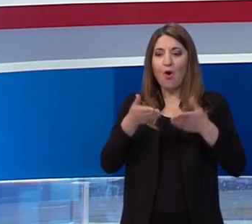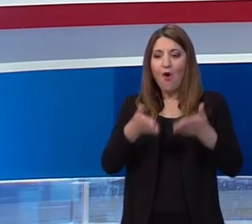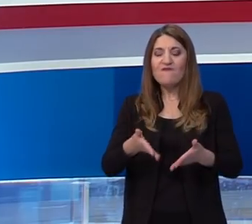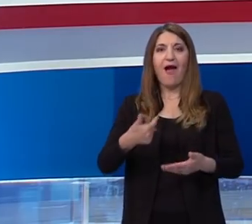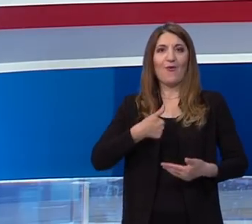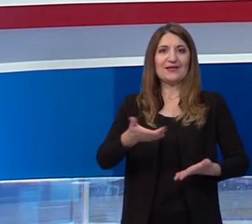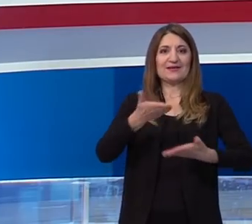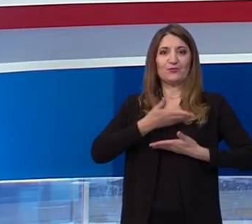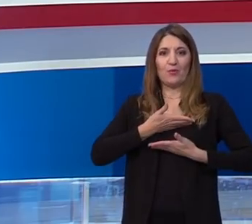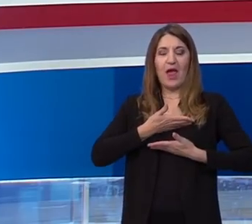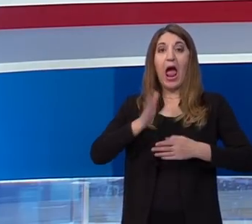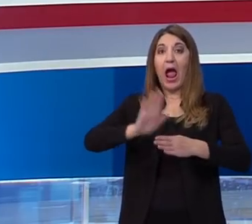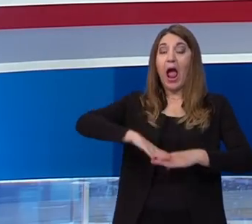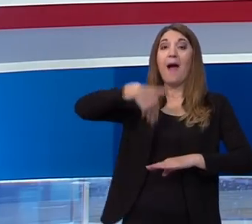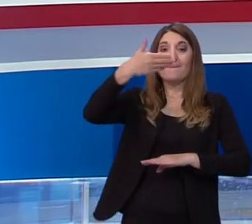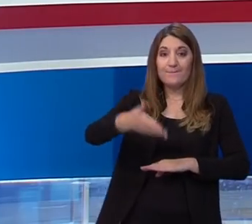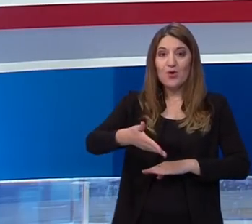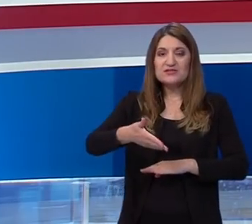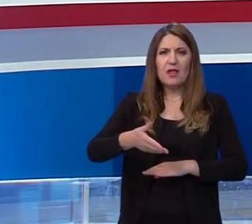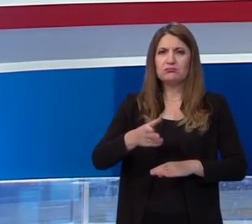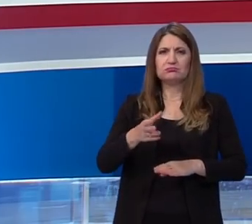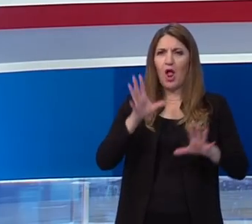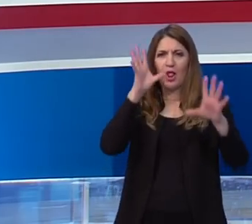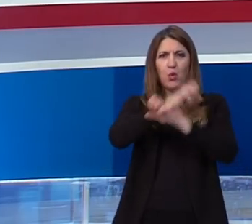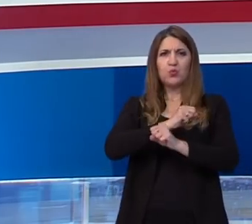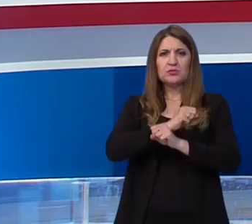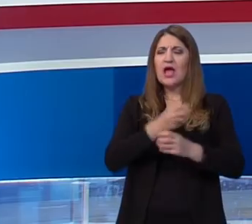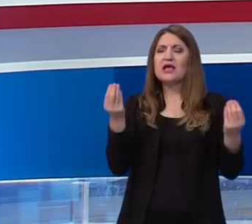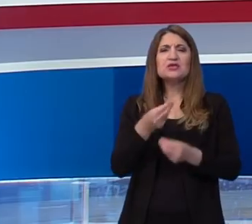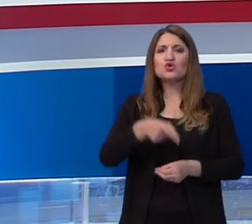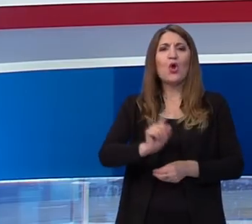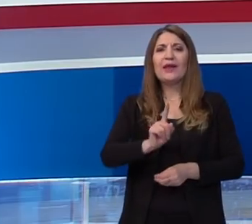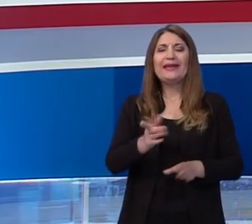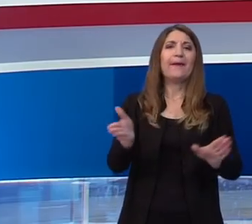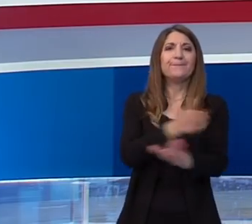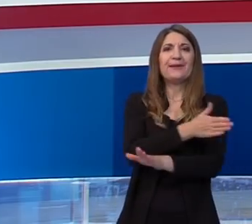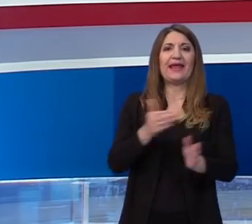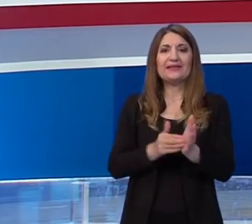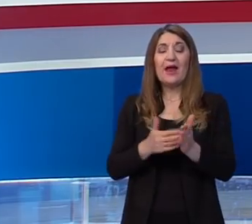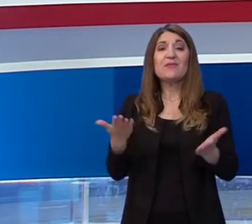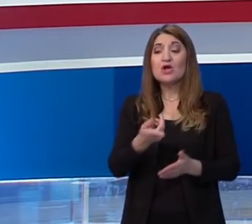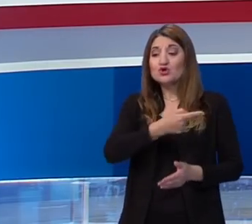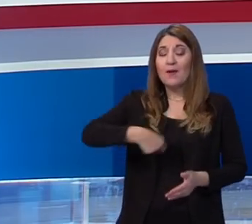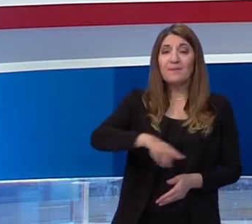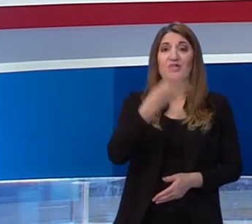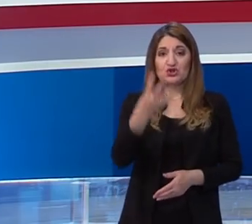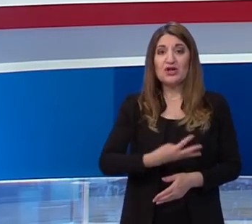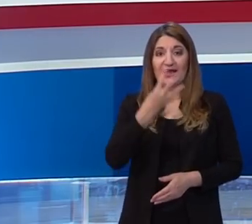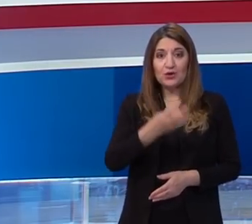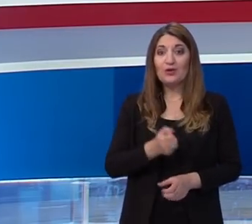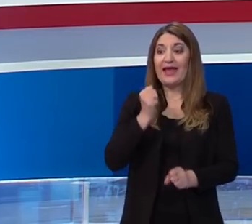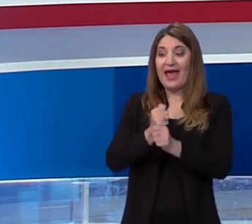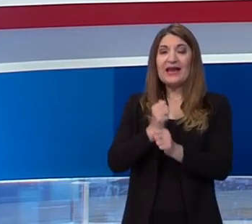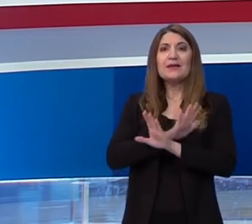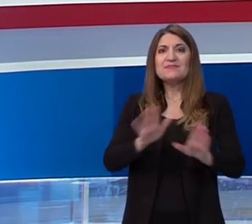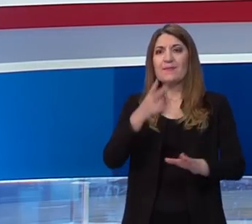doživljavamo. Nakon toga nastupa ljutnja, zašto to se nije moglo uvesti ranije? Zašto mi četiri godine radimo za